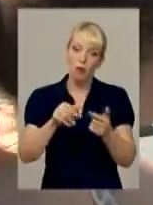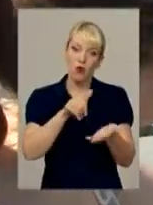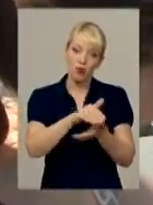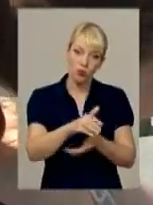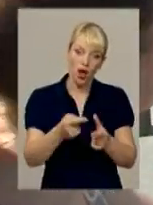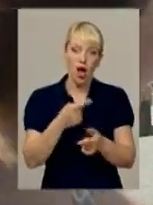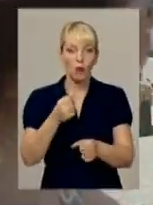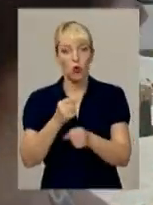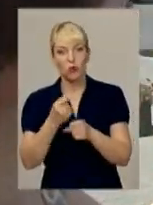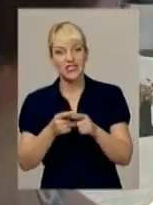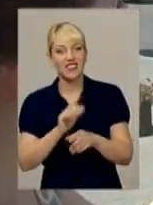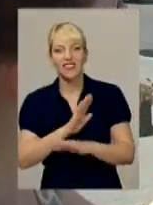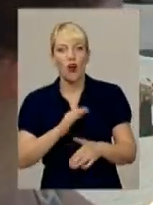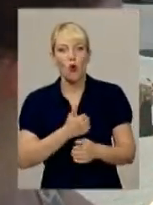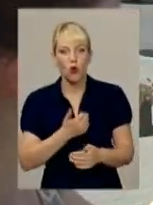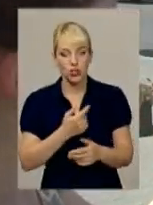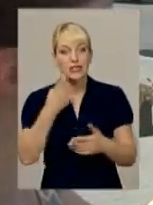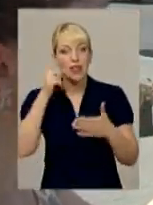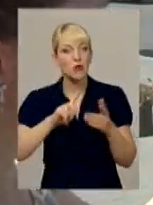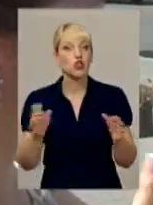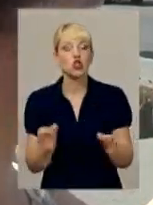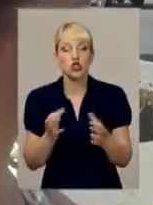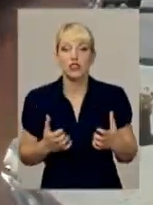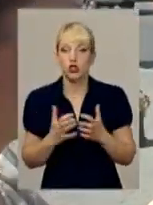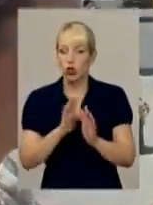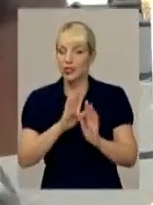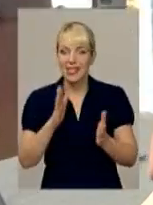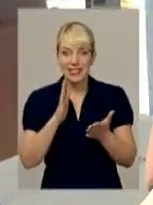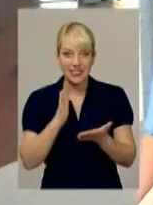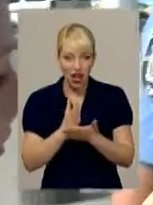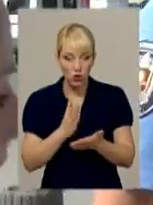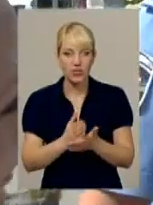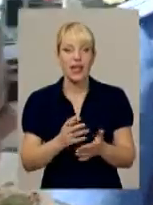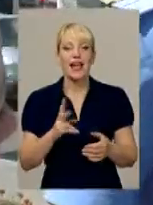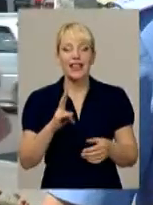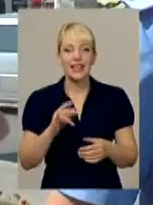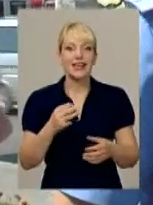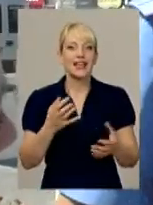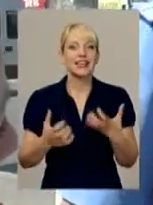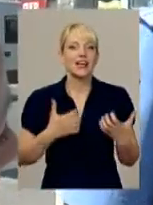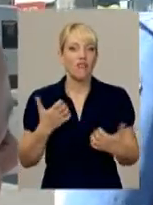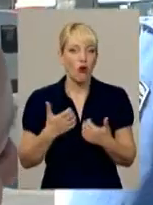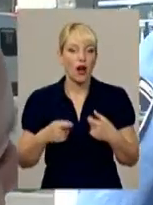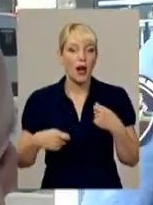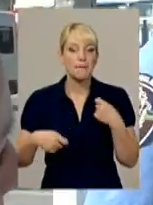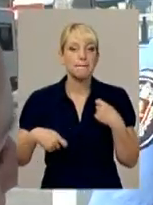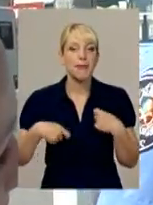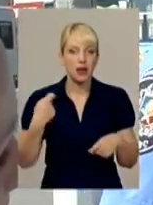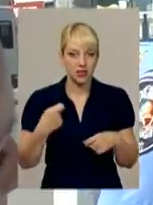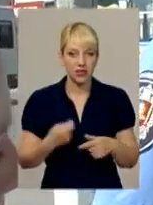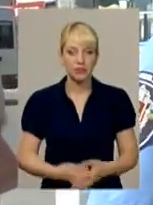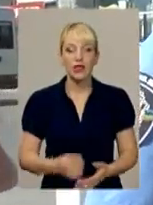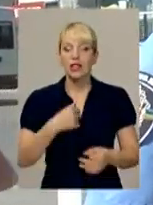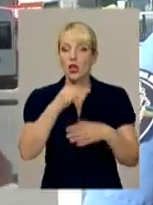неохоче. Запевняють, нічого страшного не сталося, а тривога була марною. Я не можу зараз вам сказати, бо з'ясовую всього